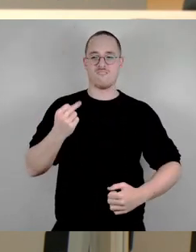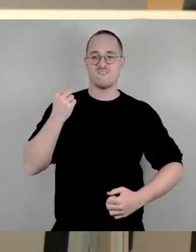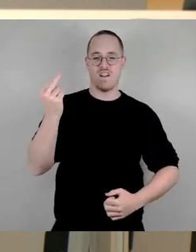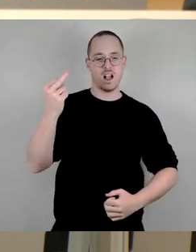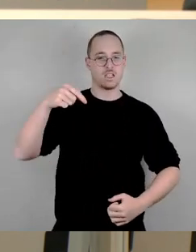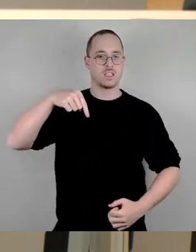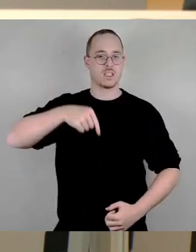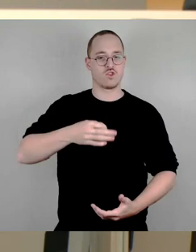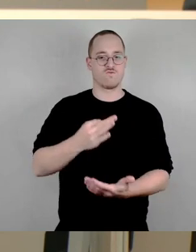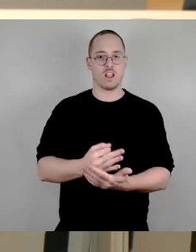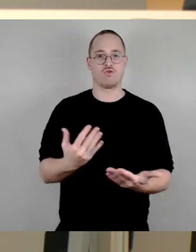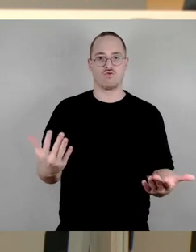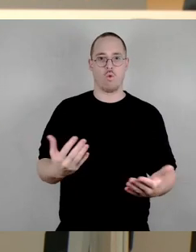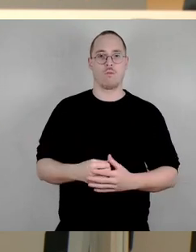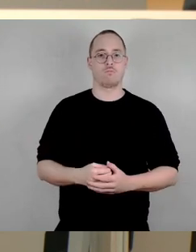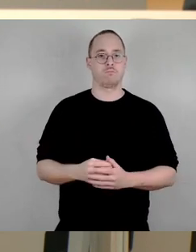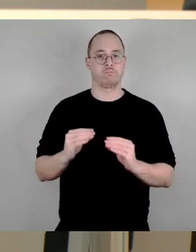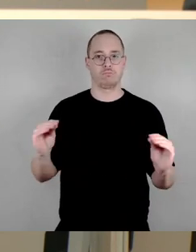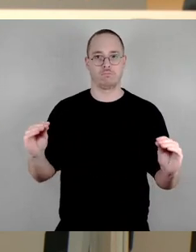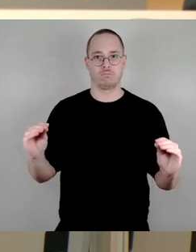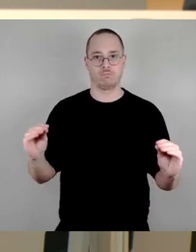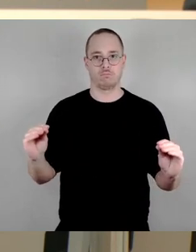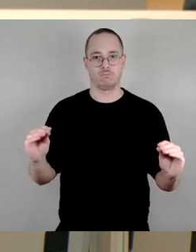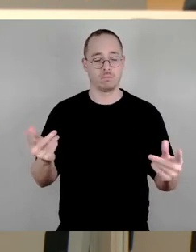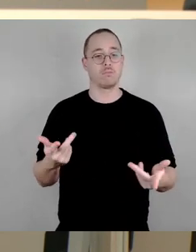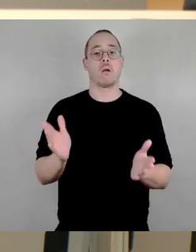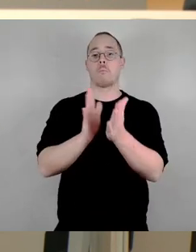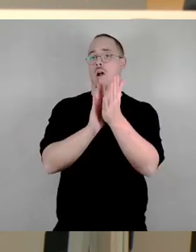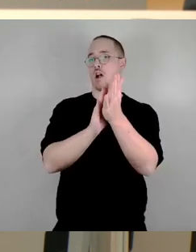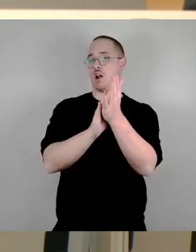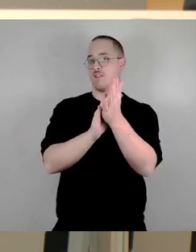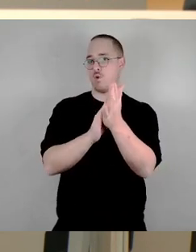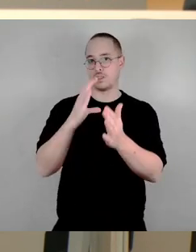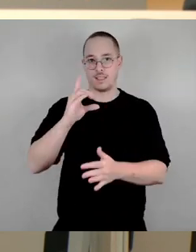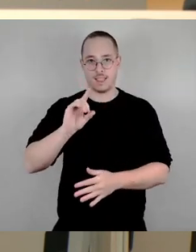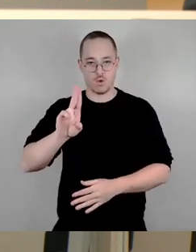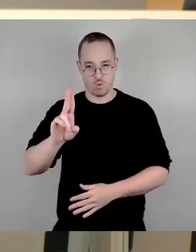Bravo CDU. Meine Stimme habt ihr. Igitt.